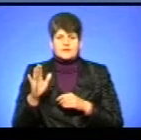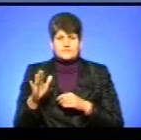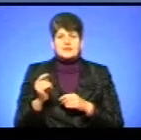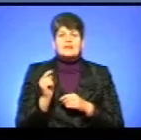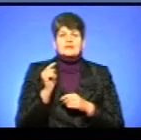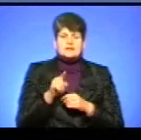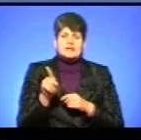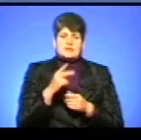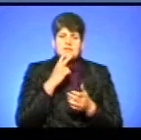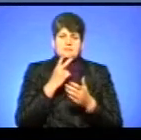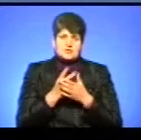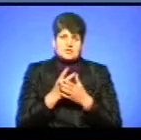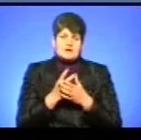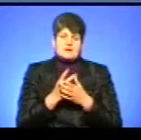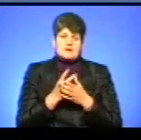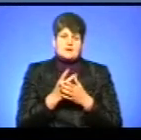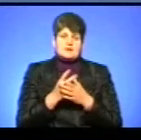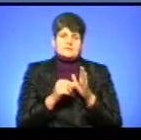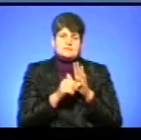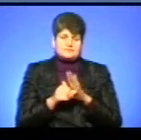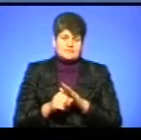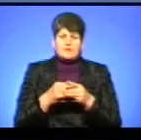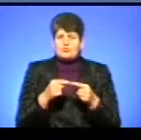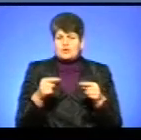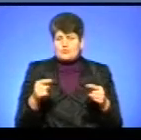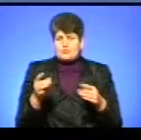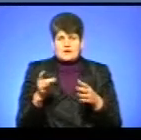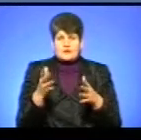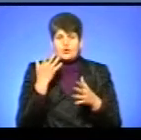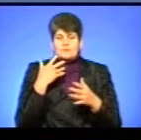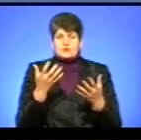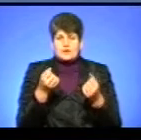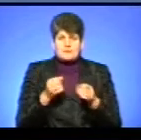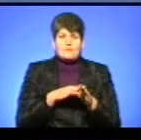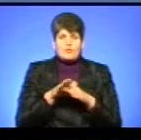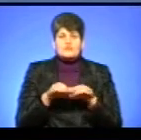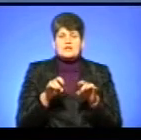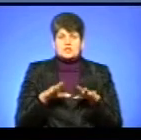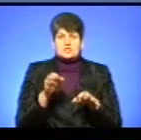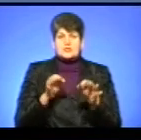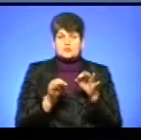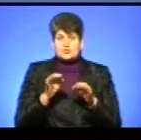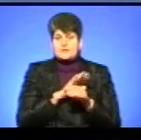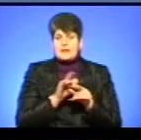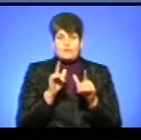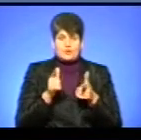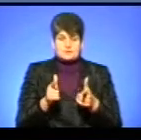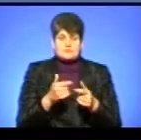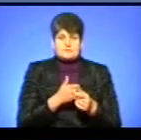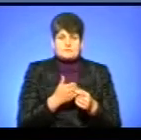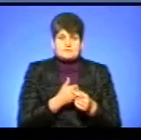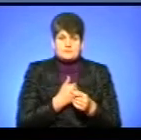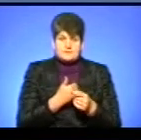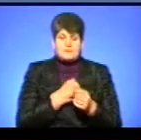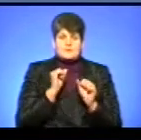передбачають заборону дискримінації. В будь-якому разі, коли ми отримаємо повне рішення суду і не погодимося з його мотивацією, ми зможемо доводити